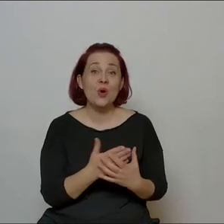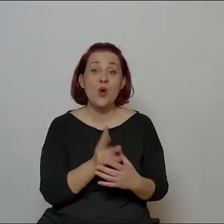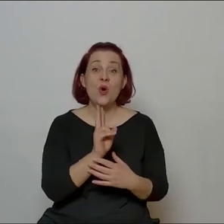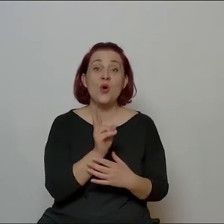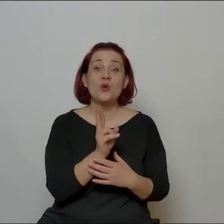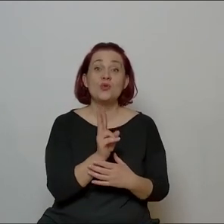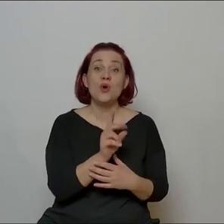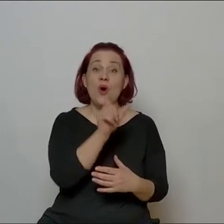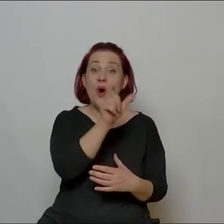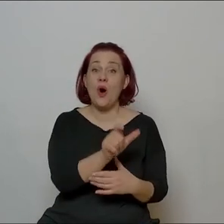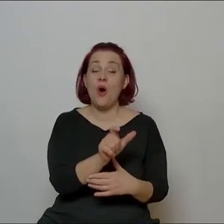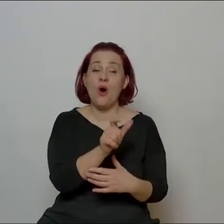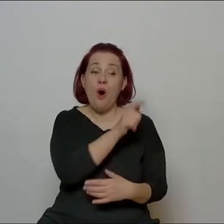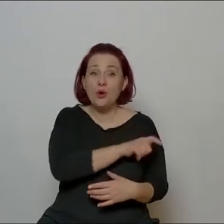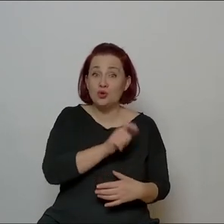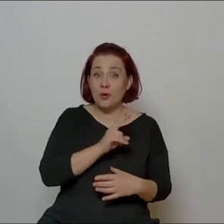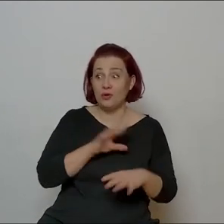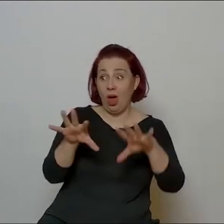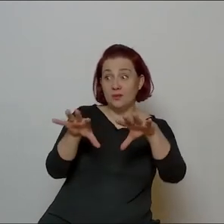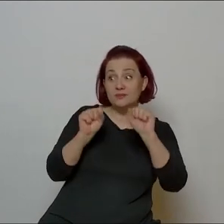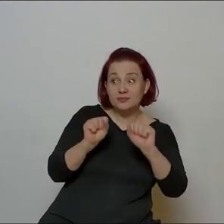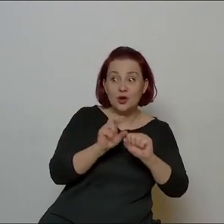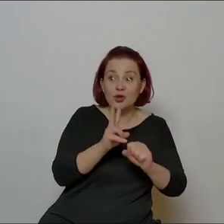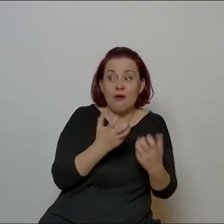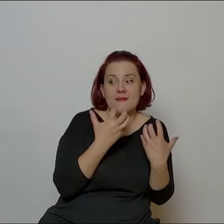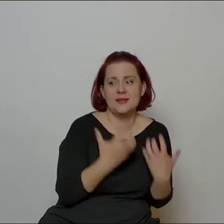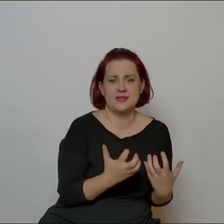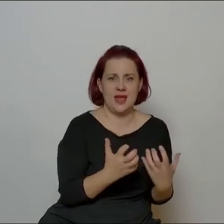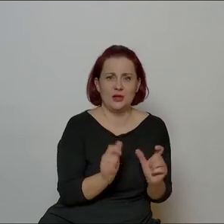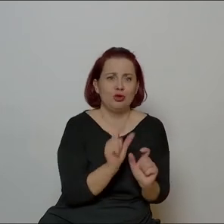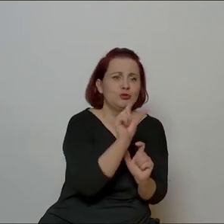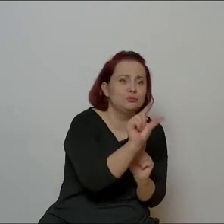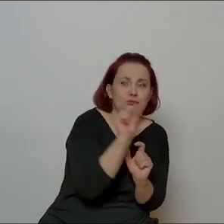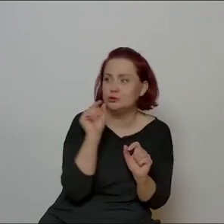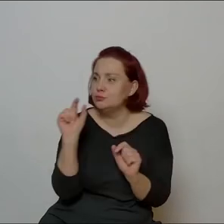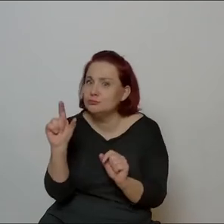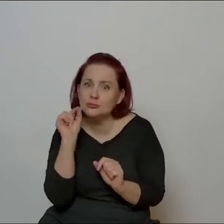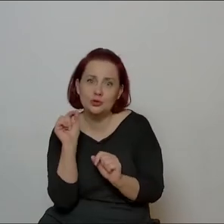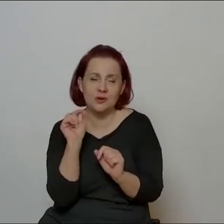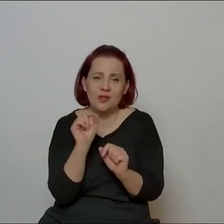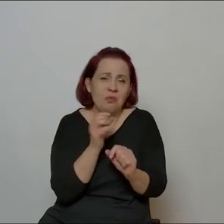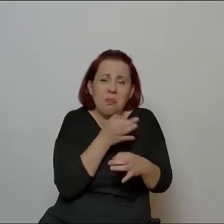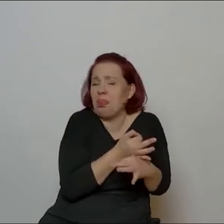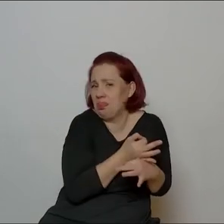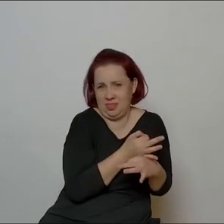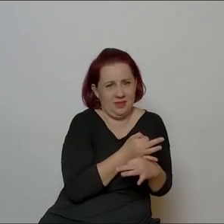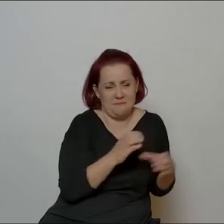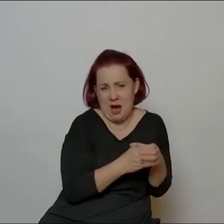pragnących i umiejących coś wziąć z tegoż. Garstka mała.